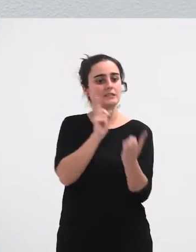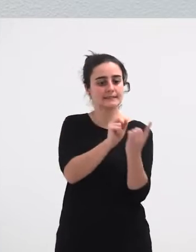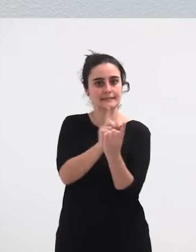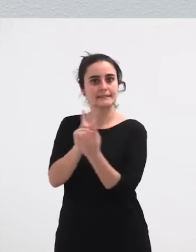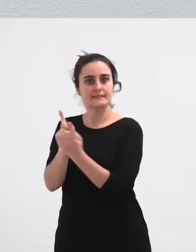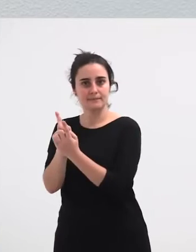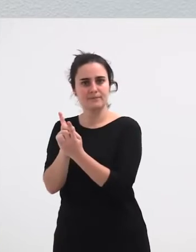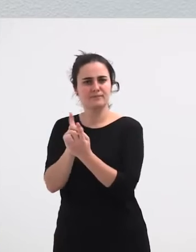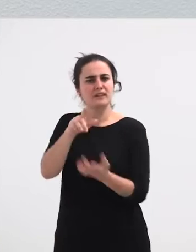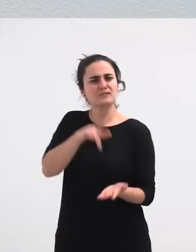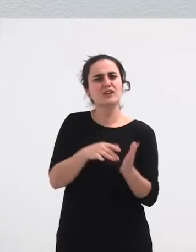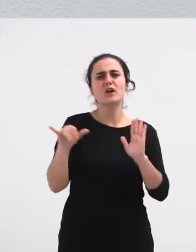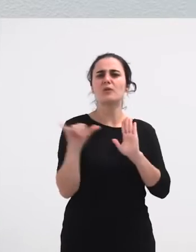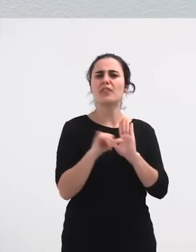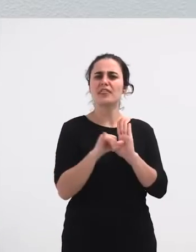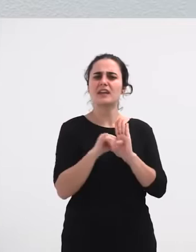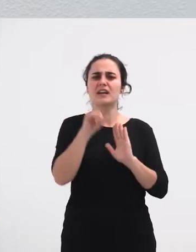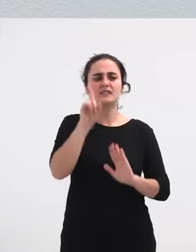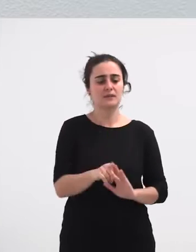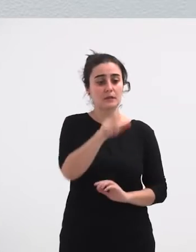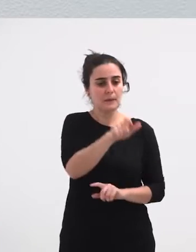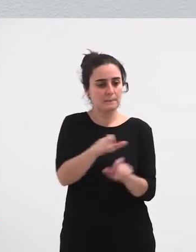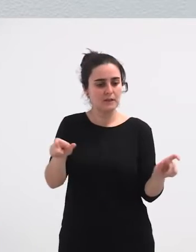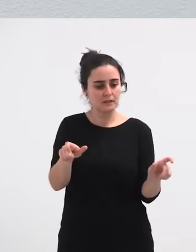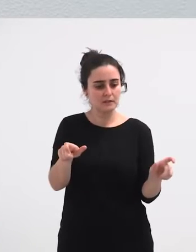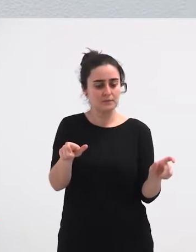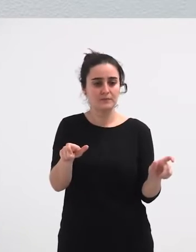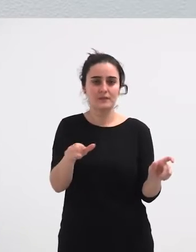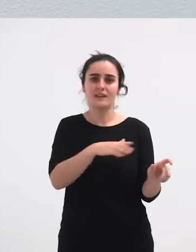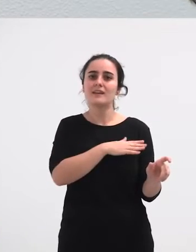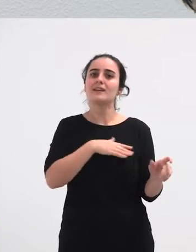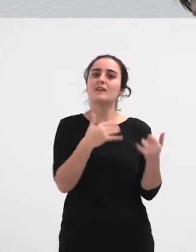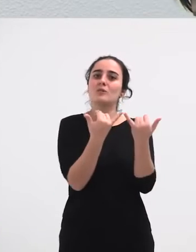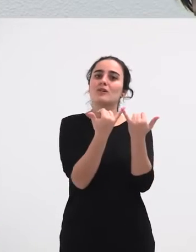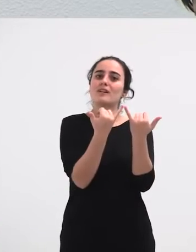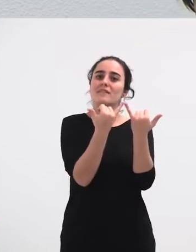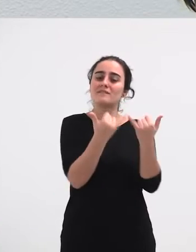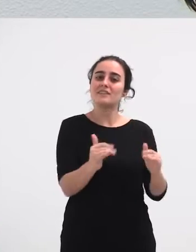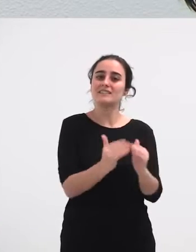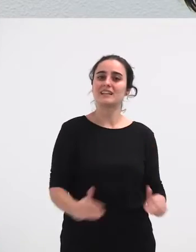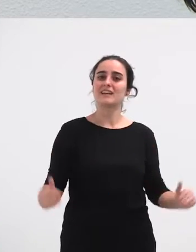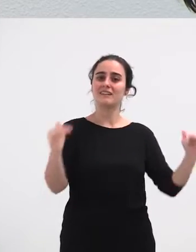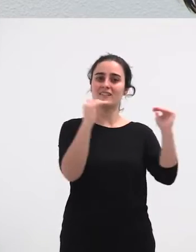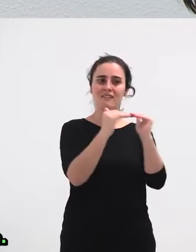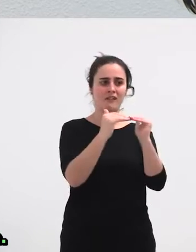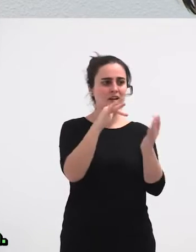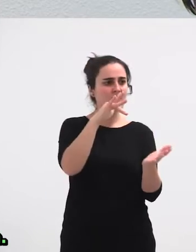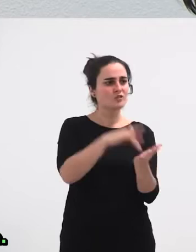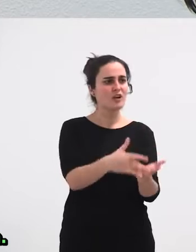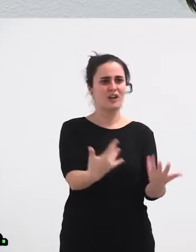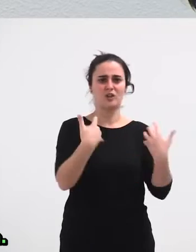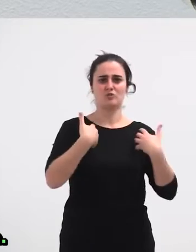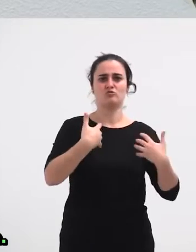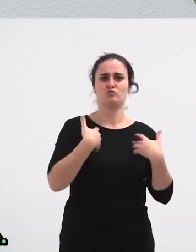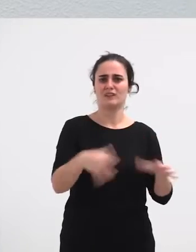bertatik izan du Pertsona hauek Jai parekide baten alde egin egitea gati Jasan beharri izan duten jazarpena Ta jazarpena hori